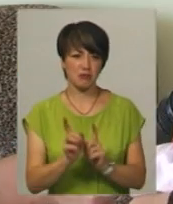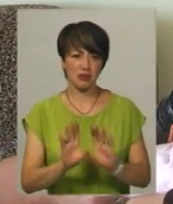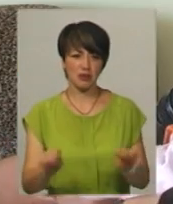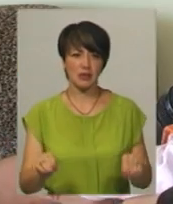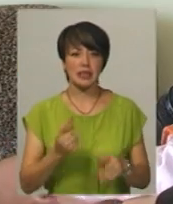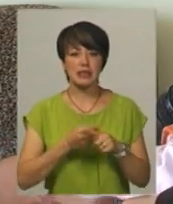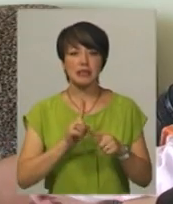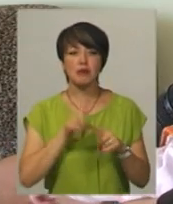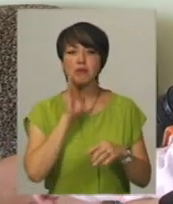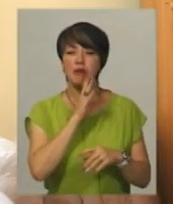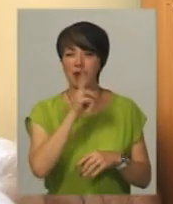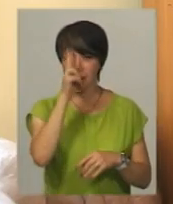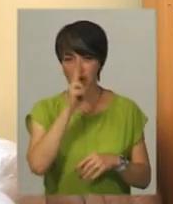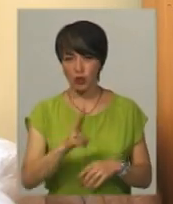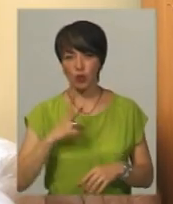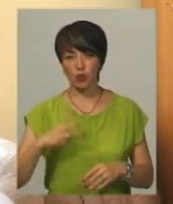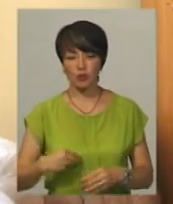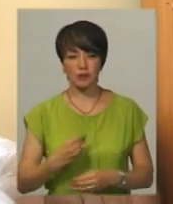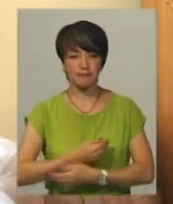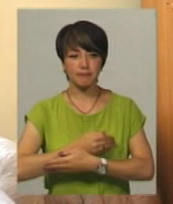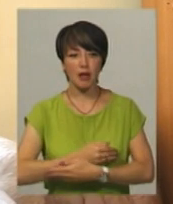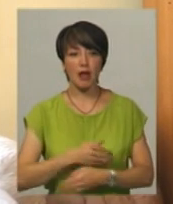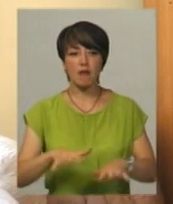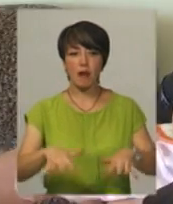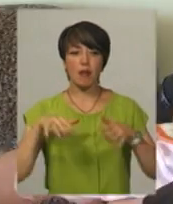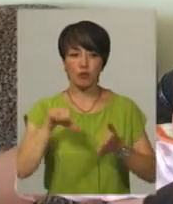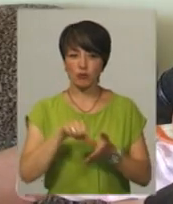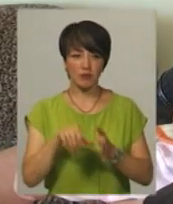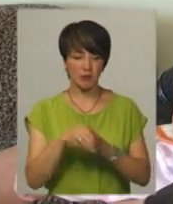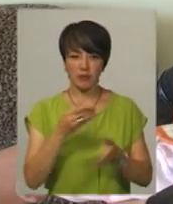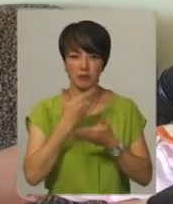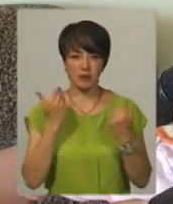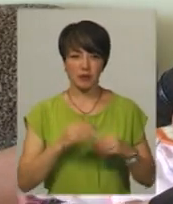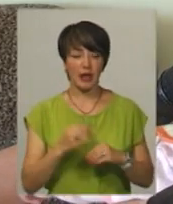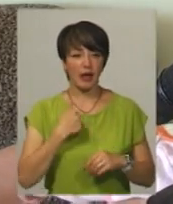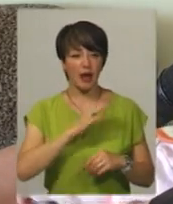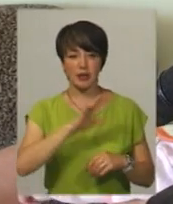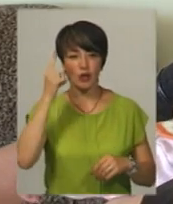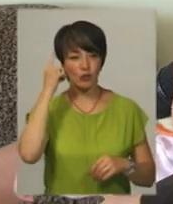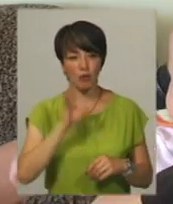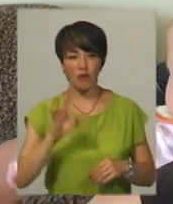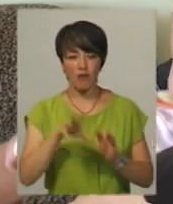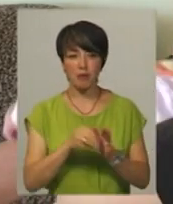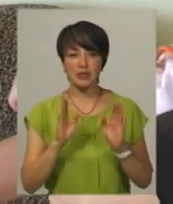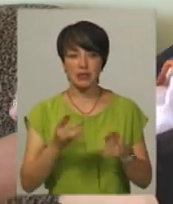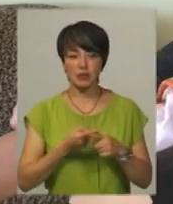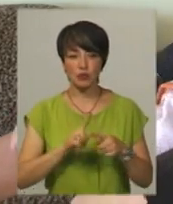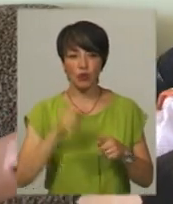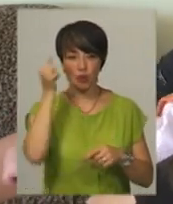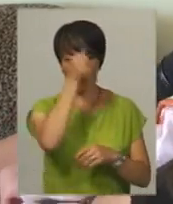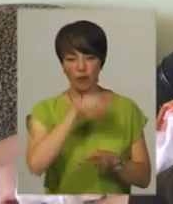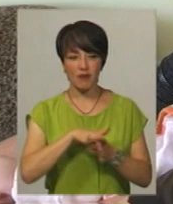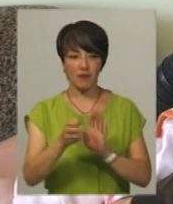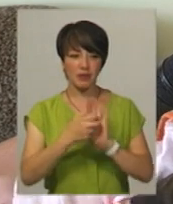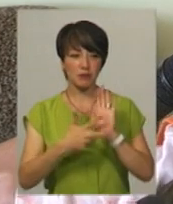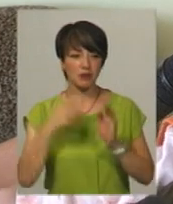матір з двомісячною дочкою на руках каже, у парламентських виборах участі не бере. Я ще про це не думала, вибори, бо тільки цього року виповнилося 18,